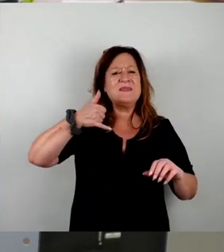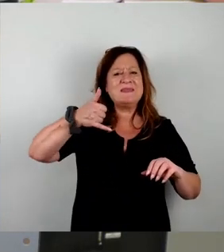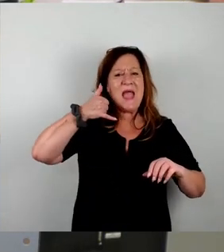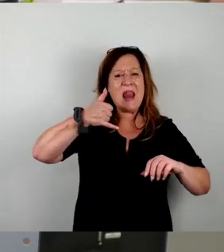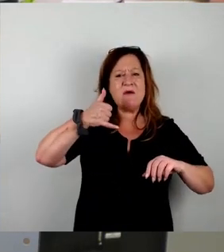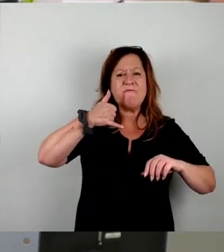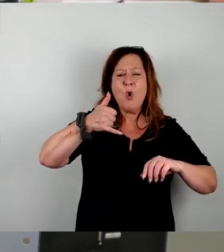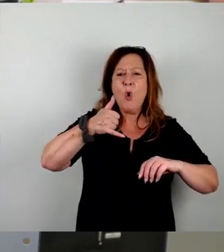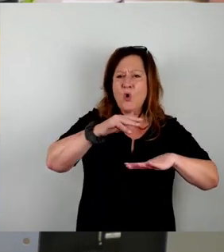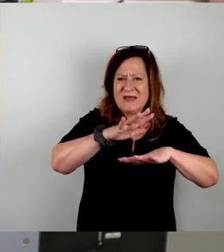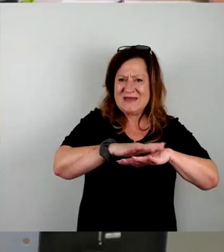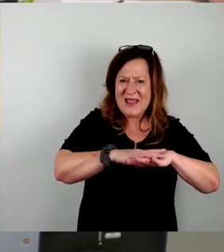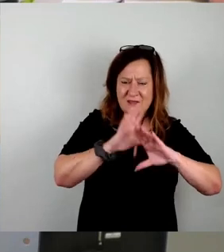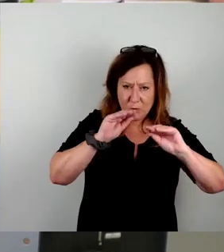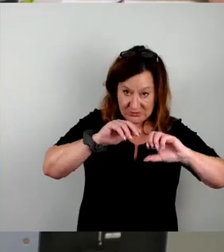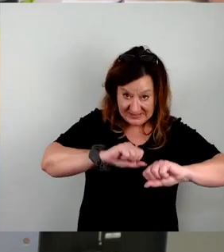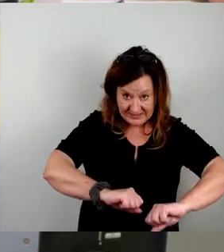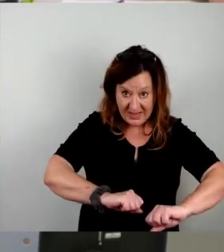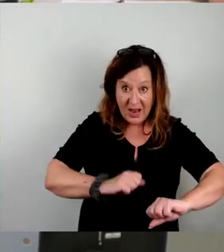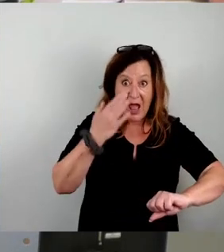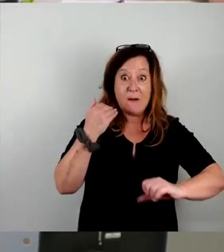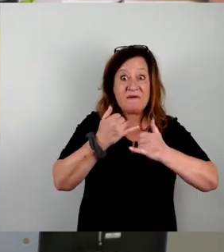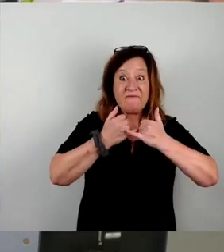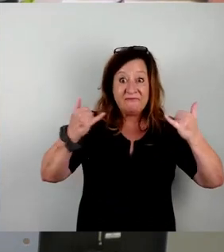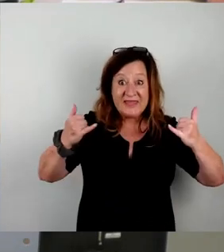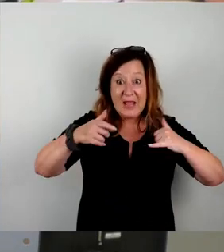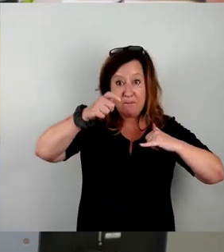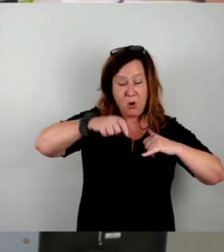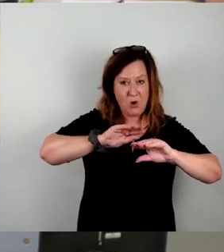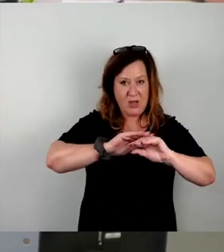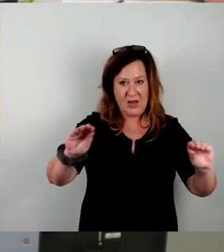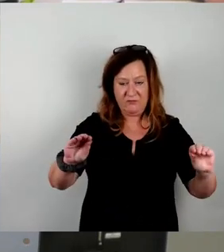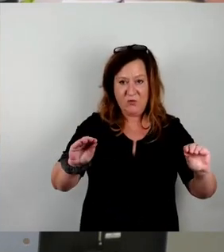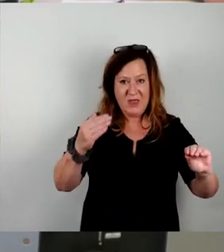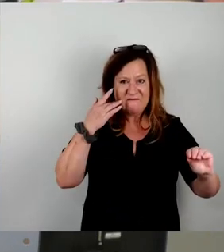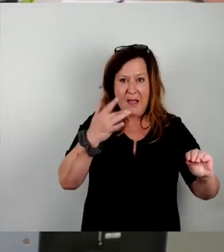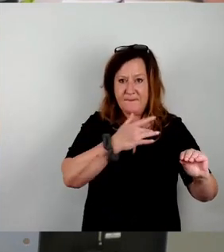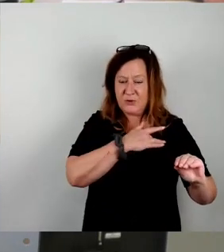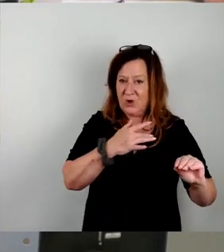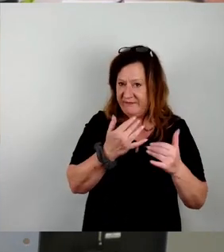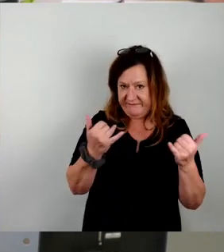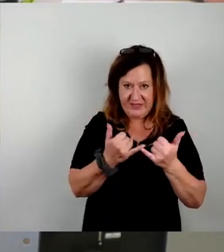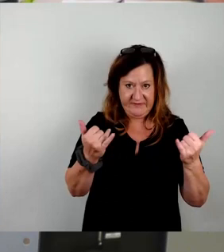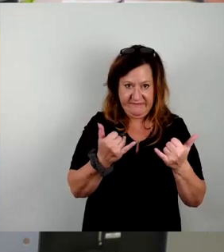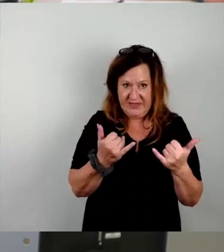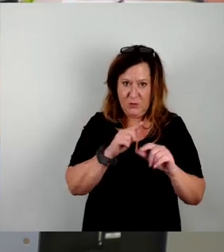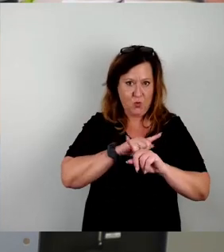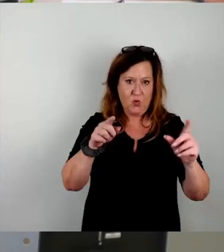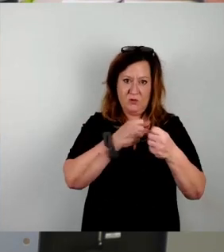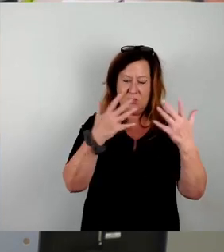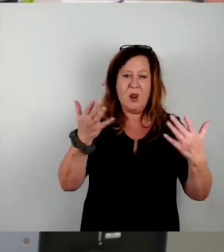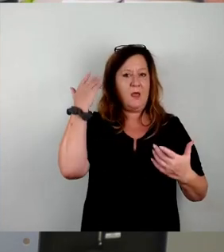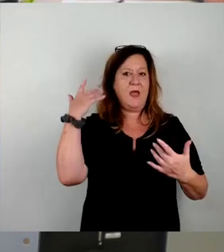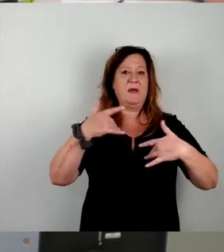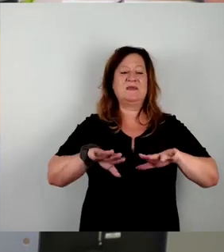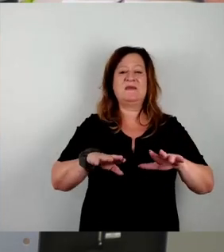nutzbar. Dennoch war das Thema, wie informieren wir Bürger, die unmittelbar betroffen sind. Und das Zweite war, wie koordinieren